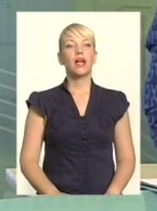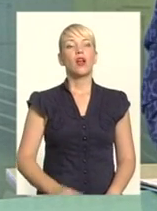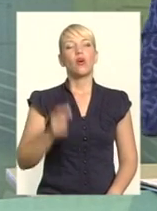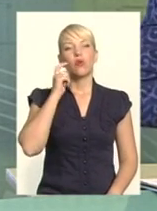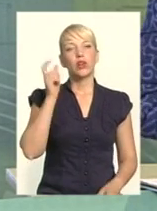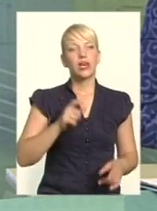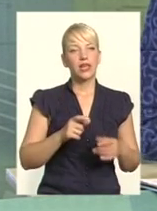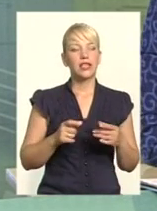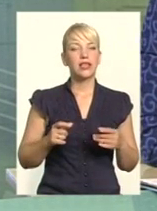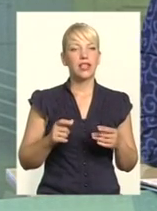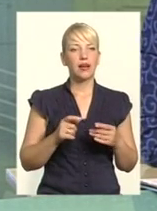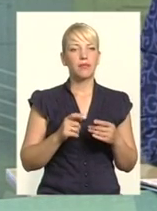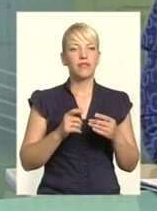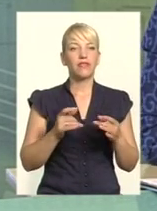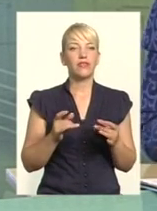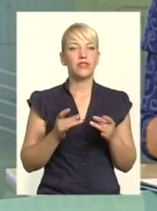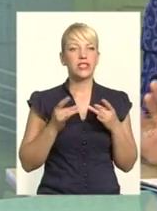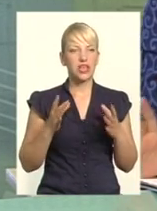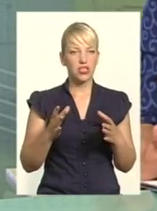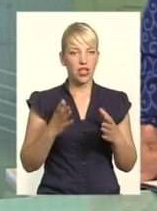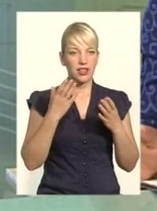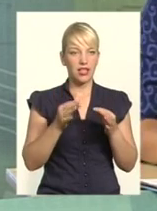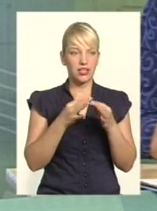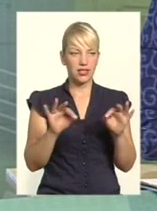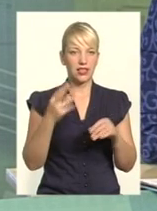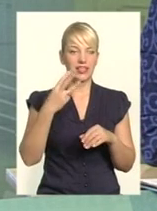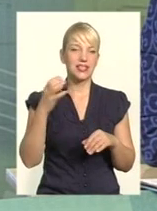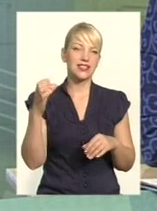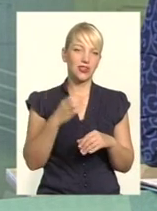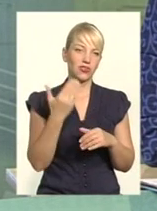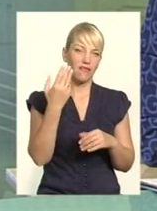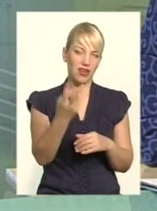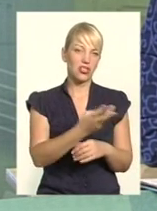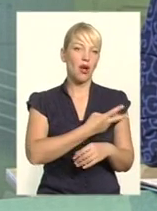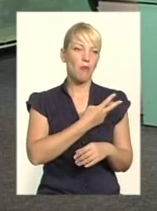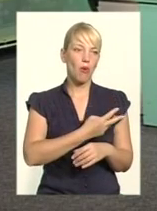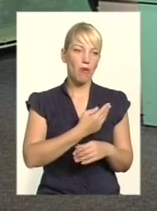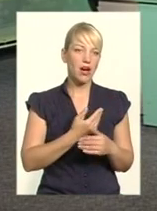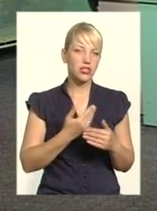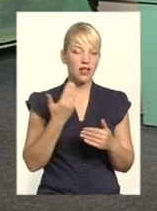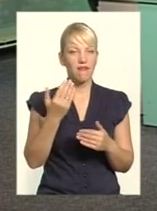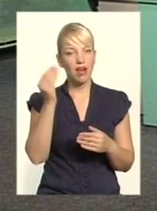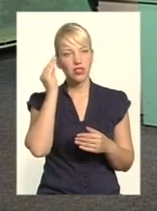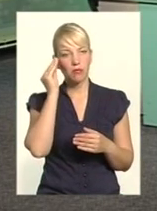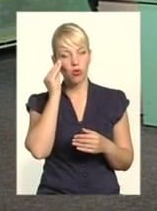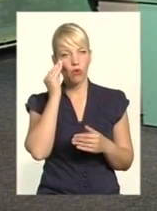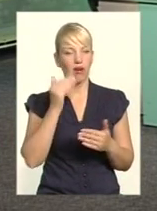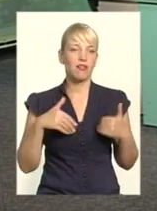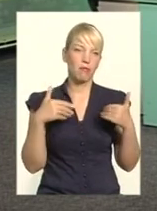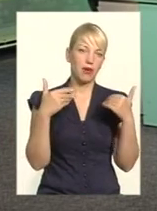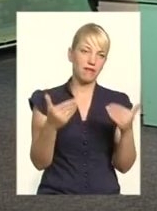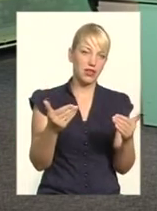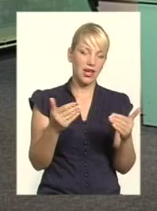відзначає День незалежності. Буквально 30 секунд ваші міркування, можливо, привітання